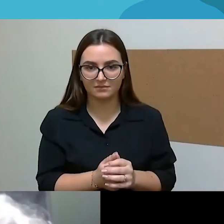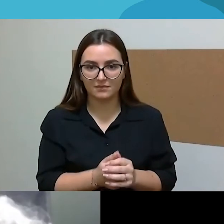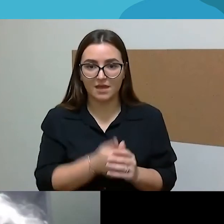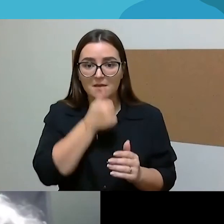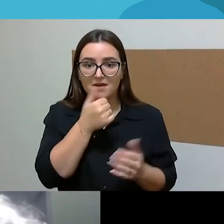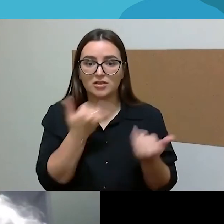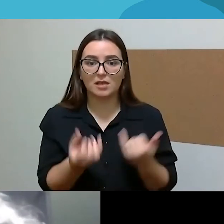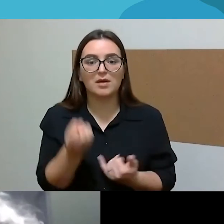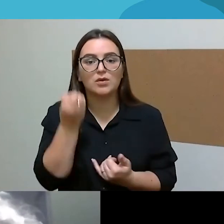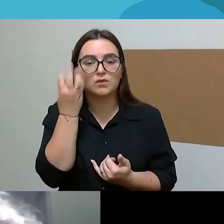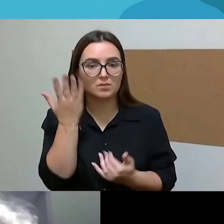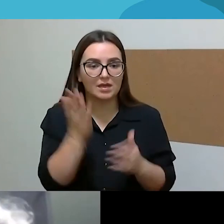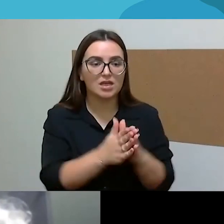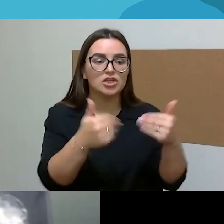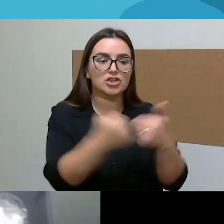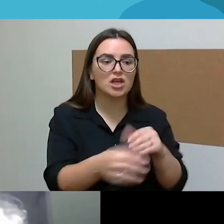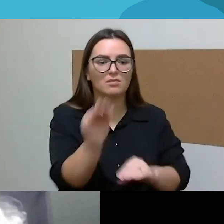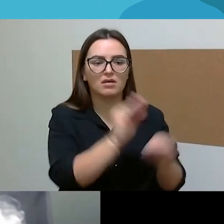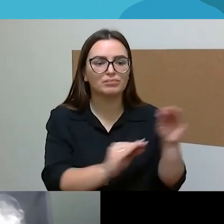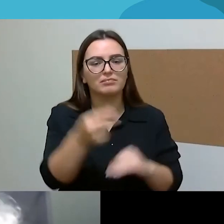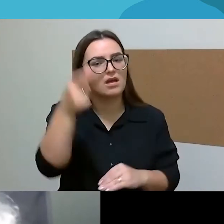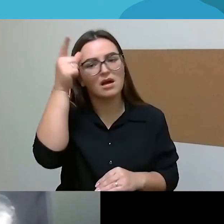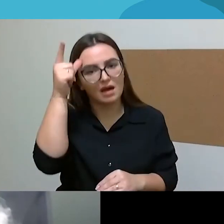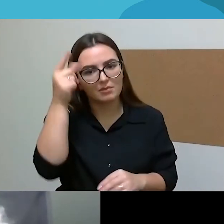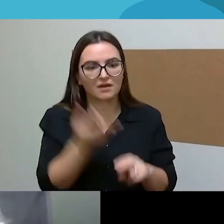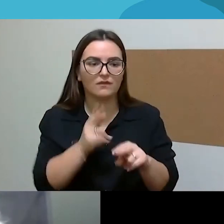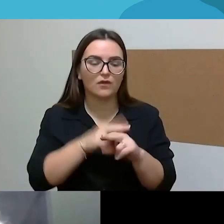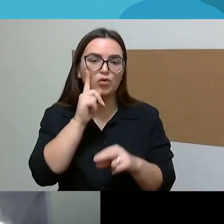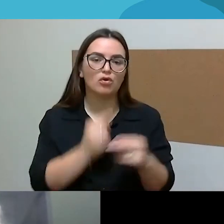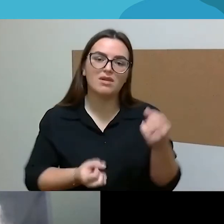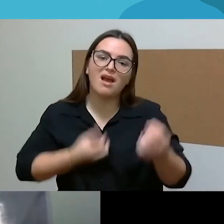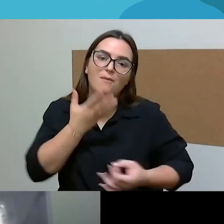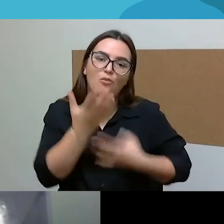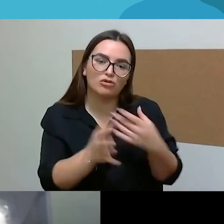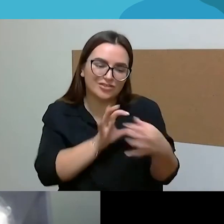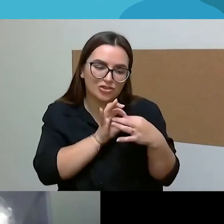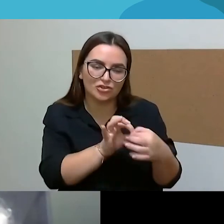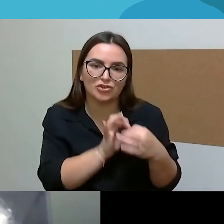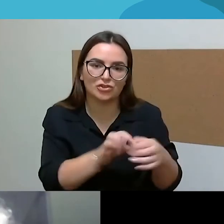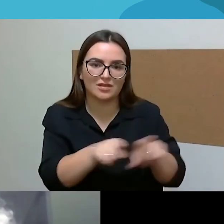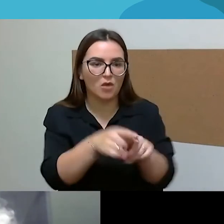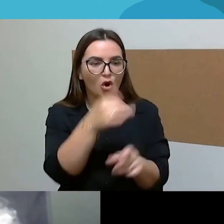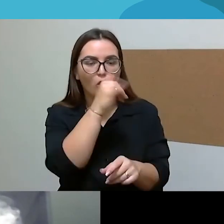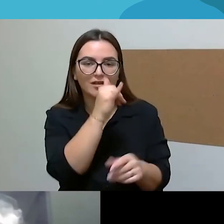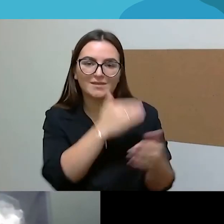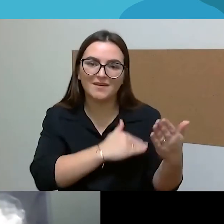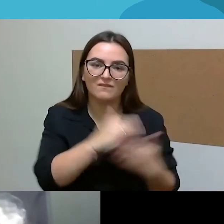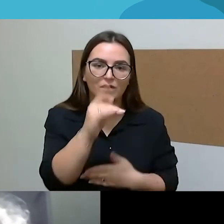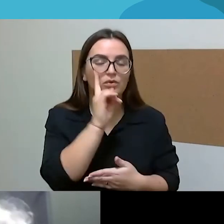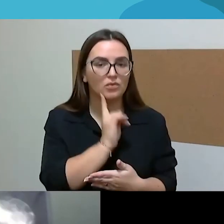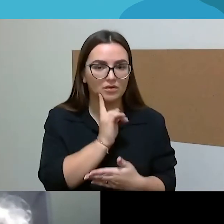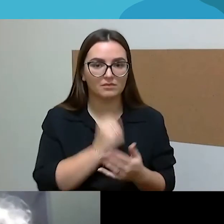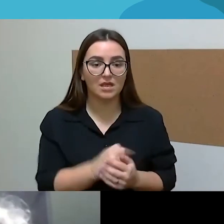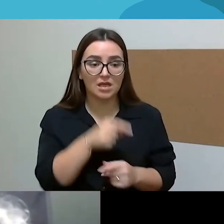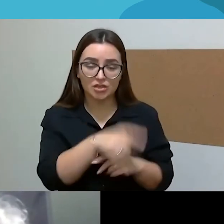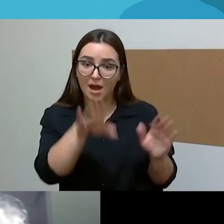santoką sukūrėm ir šeimas. Mes norime to emocijų ryšio, nu, kokybės to ryšio. Ir ta nėra labai